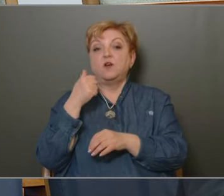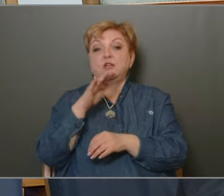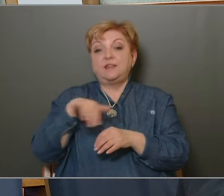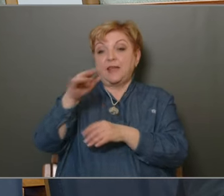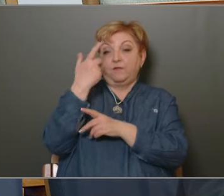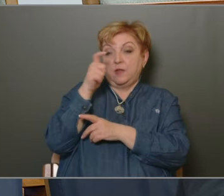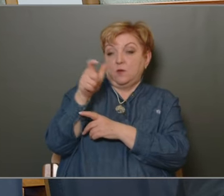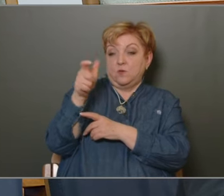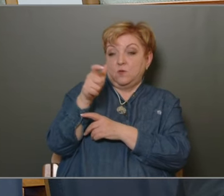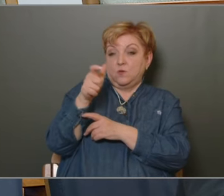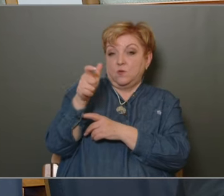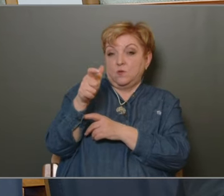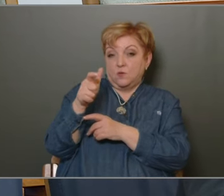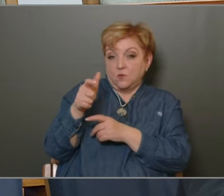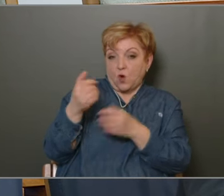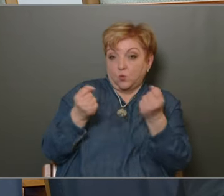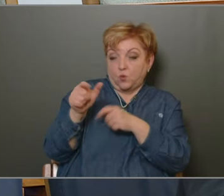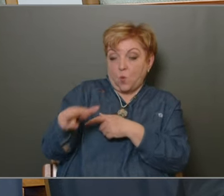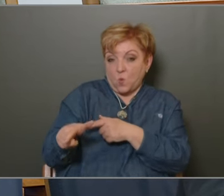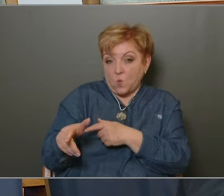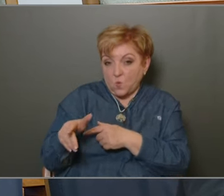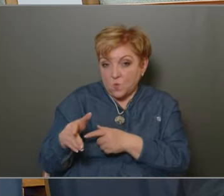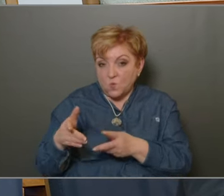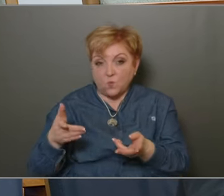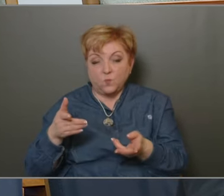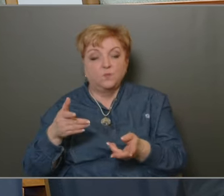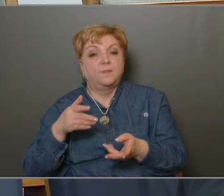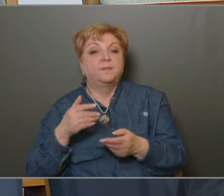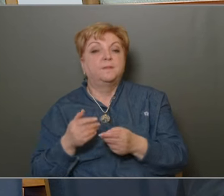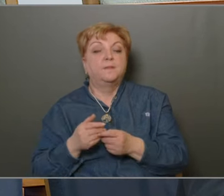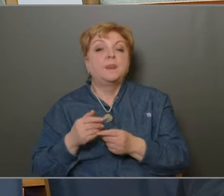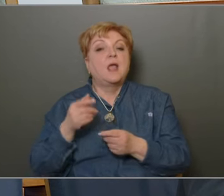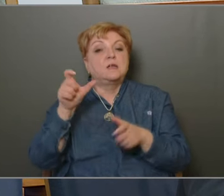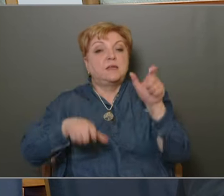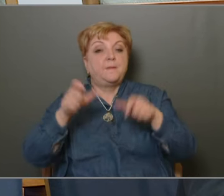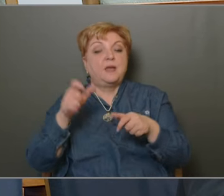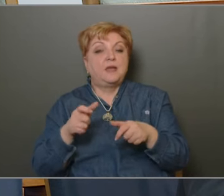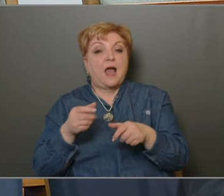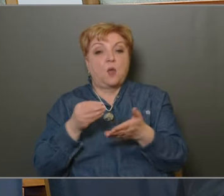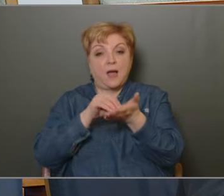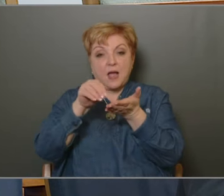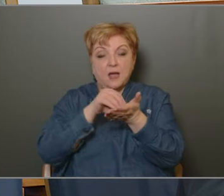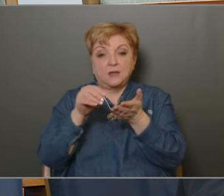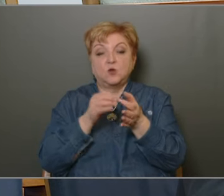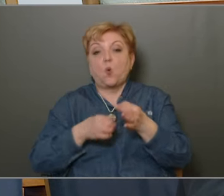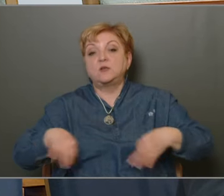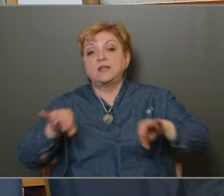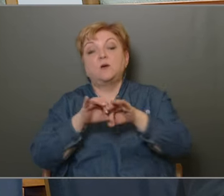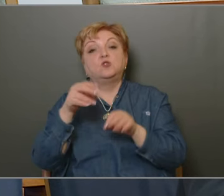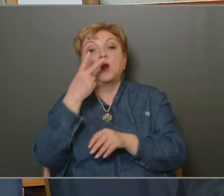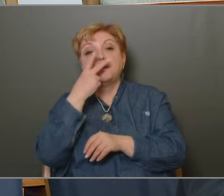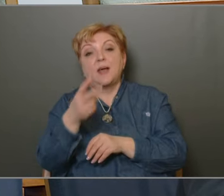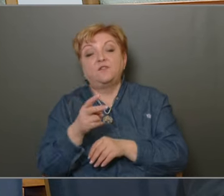térfigyelő kamerával ellátott járműeset éppen nem úttörők vagyunk. Meg kell említeni a személyi állomány utatásait is, mely az országosan